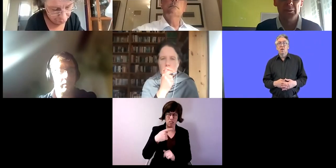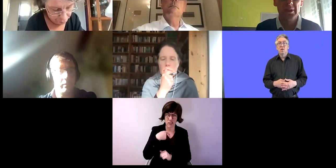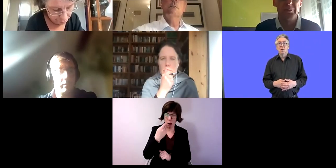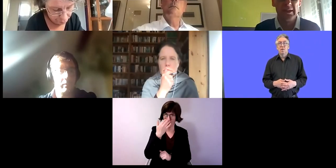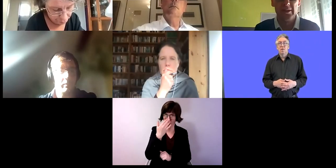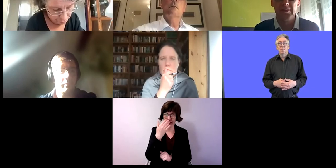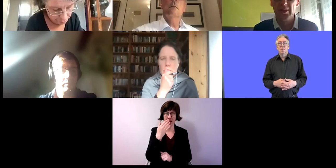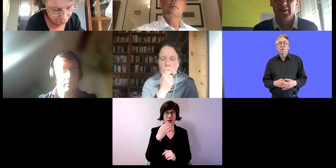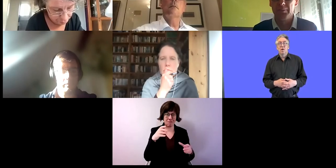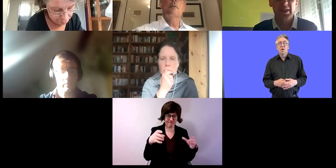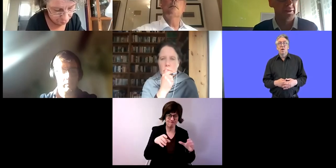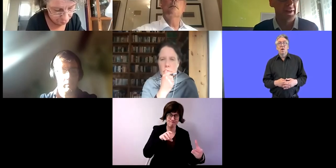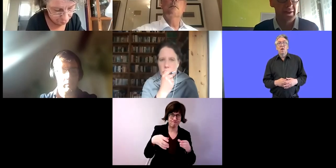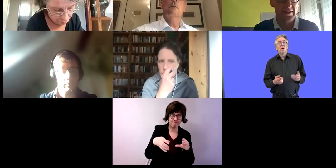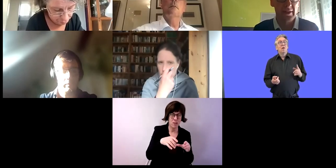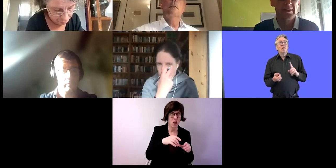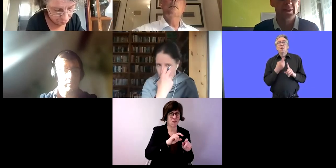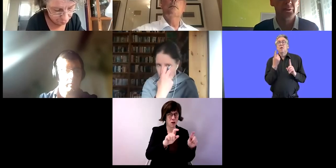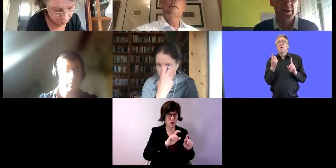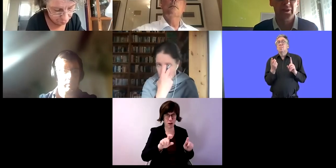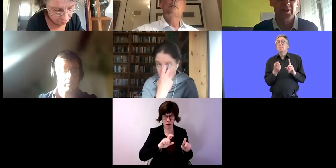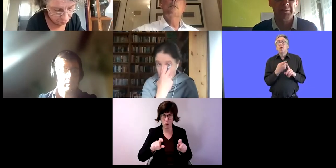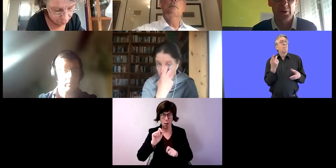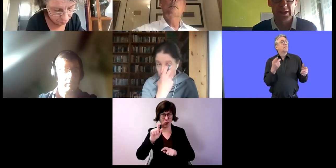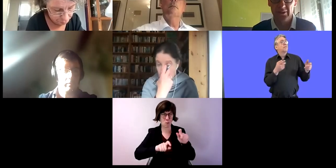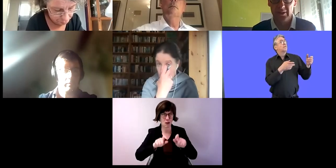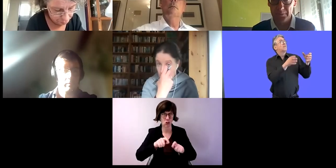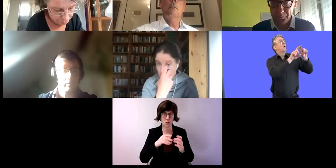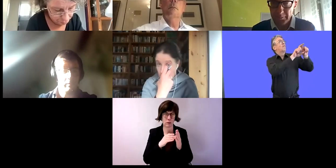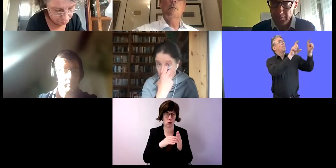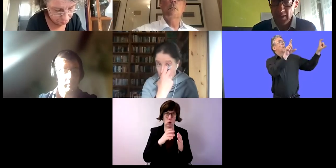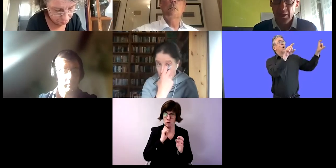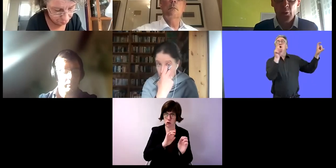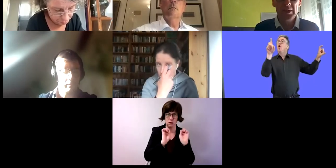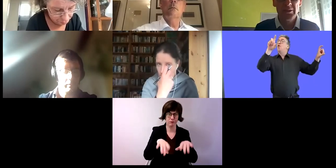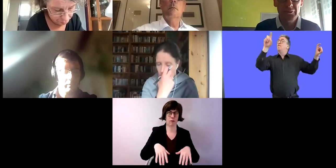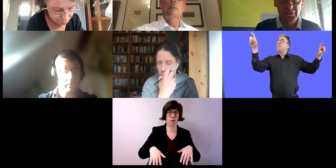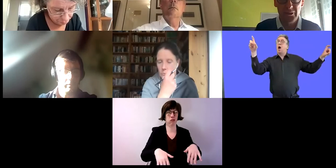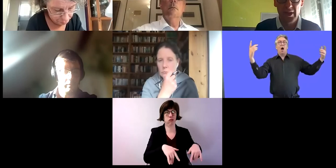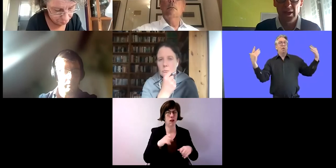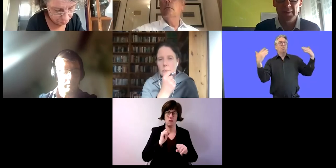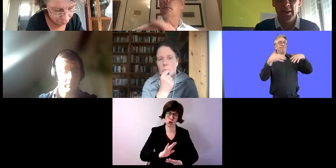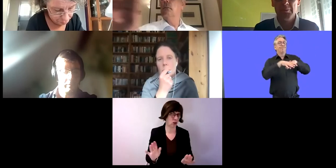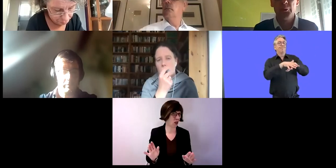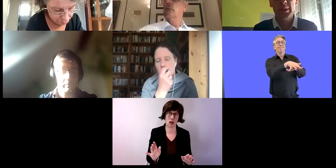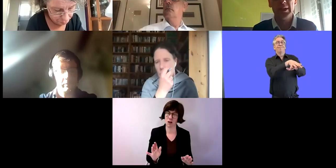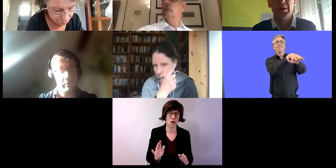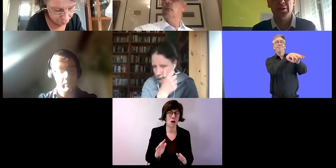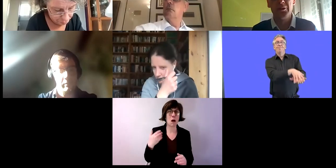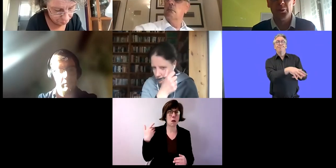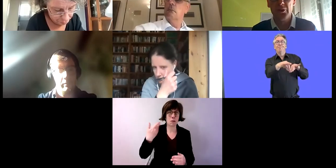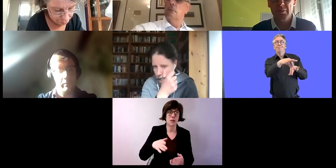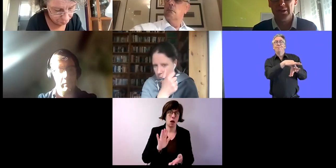Fusionen einzurichten, sodass Menschen mit Behinderungen nicht auf der Straße stehen. In der Praxis hat das bislang funktioniert.